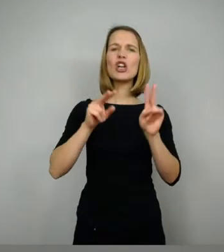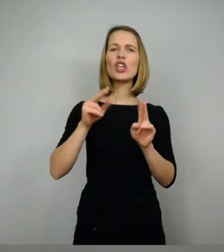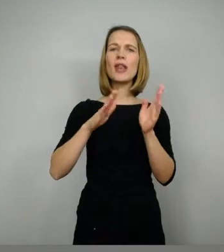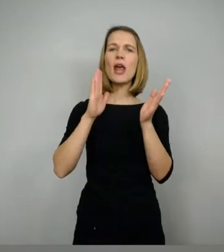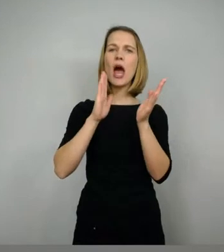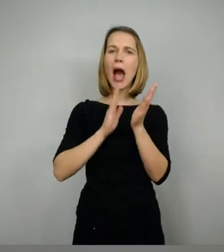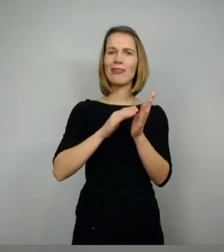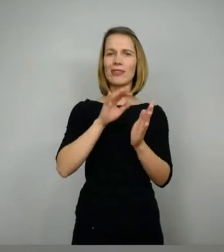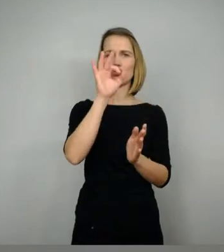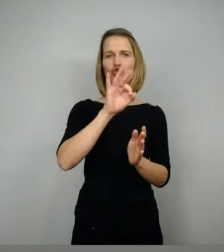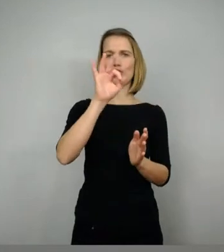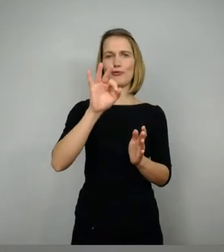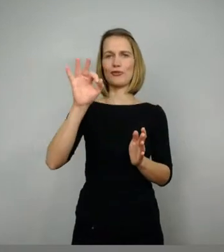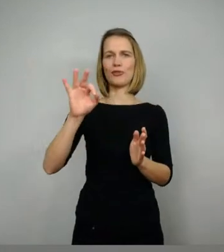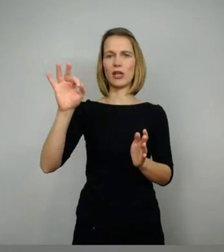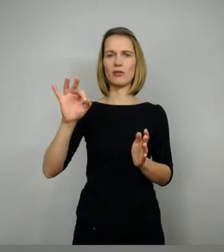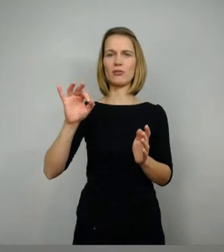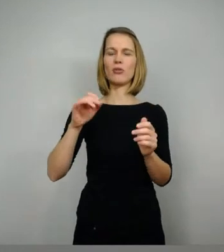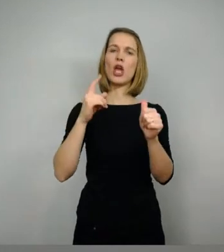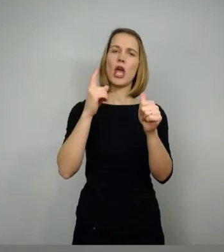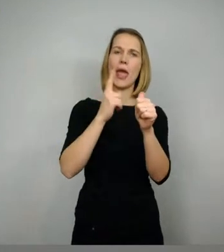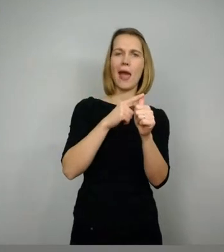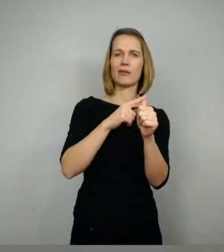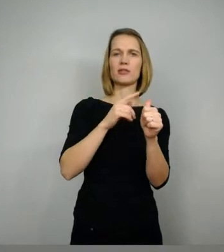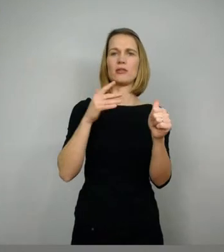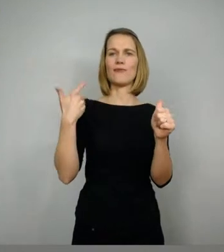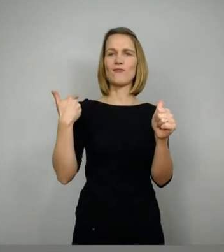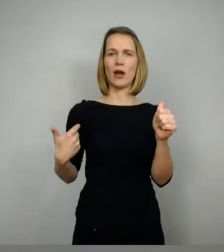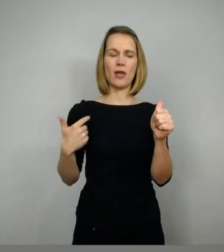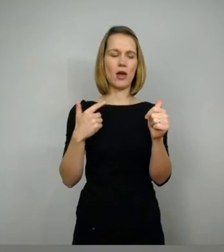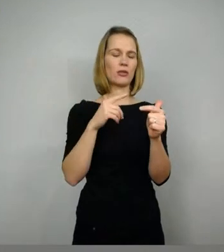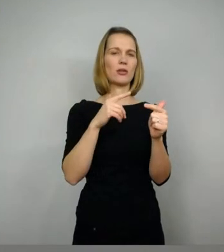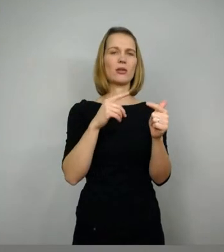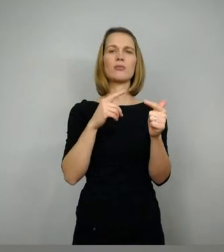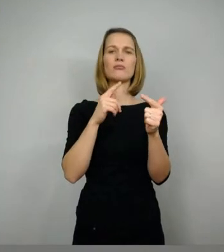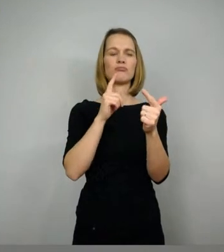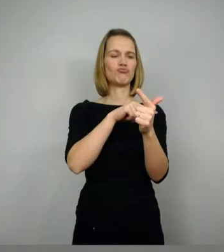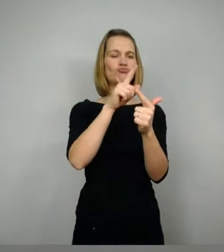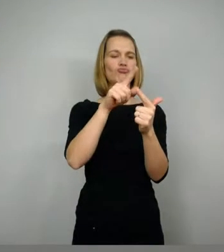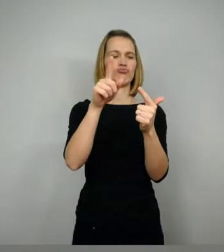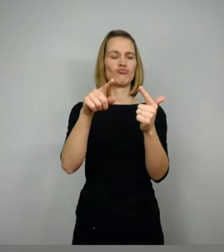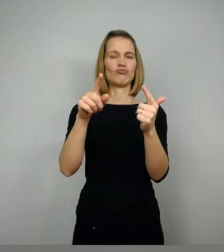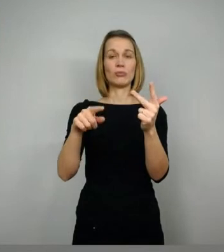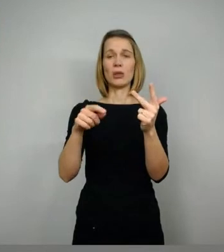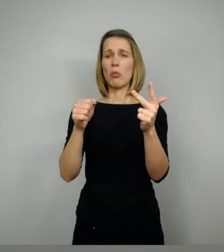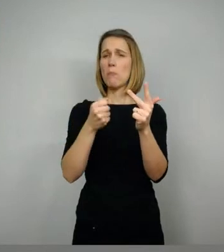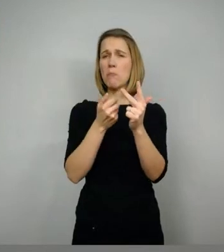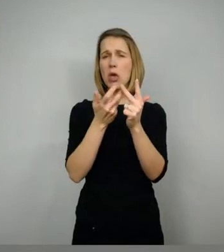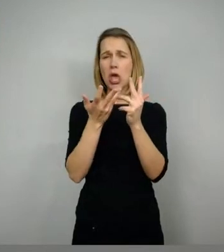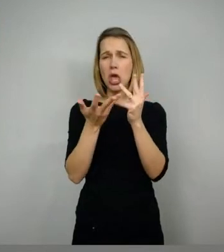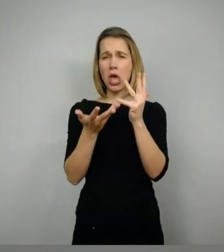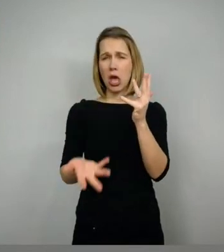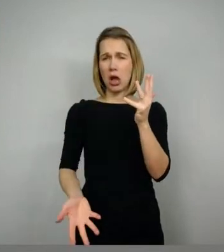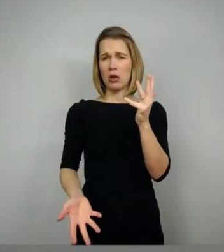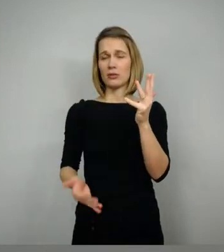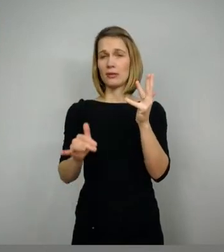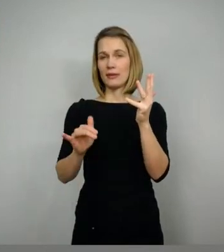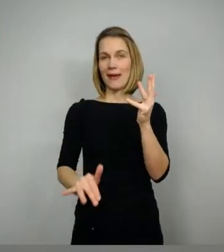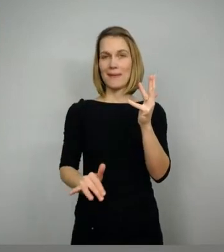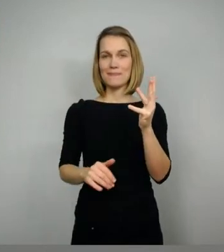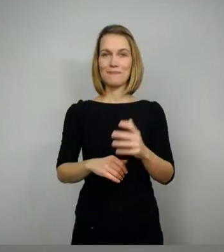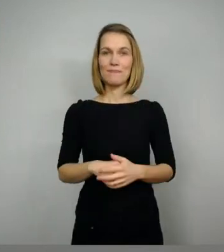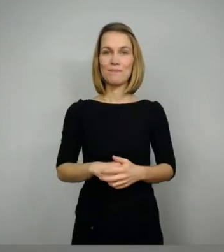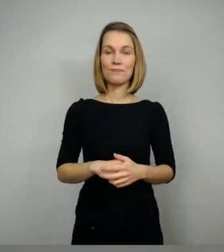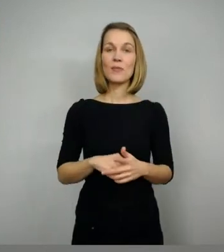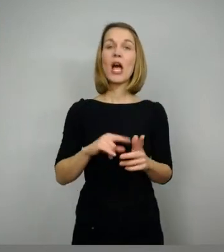eine erste Variation der jeweils ersten Seiten. Es gibt aber noch sehr, sehr viele mehr davon. Siegfried kommt auch in nordischen Sagen